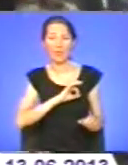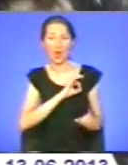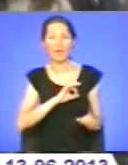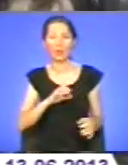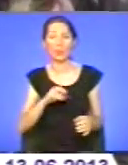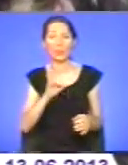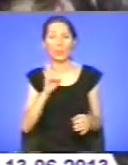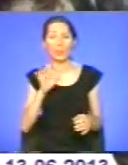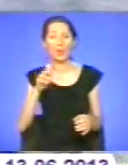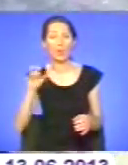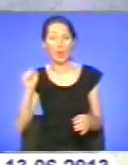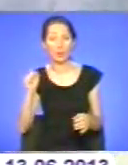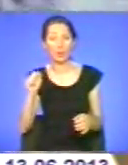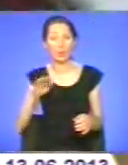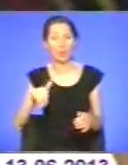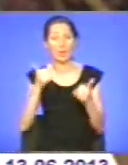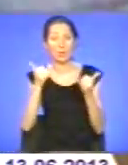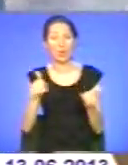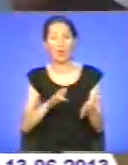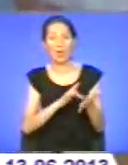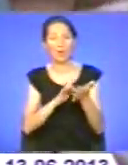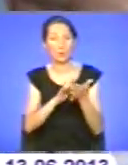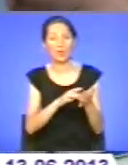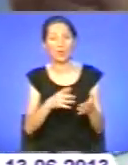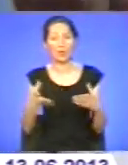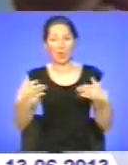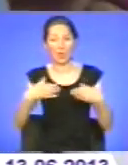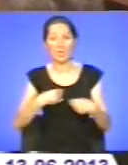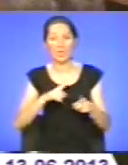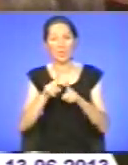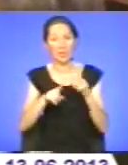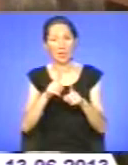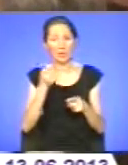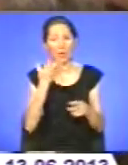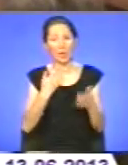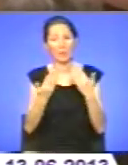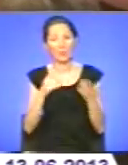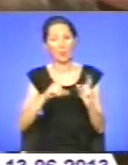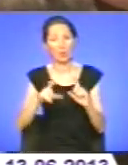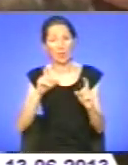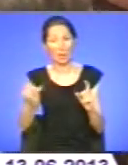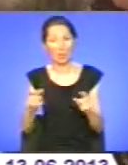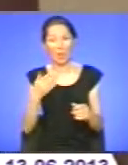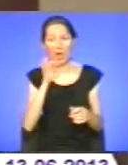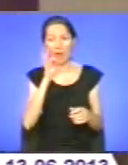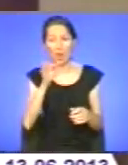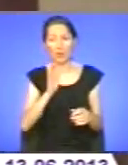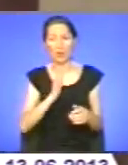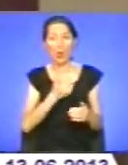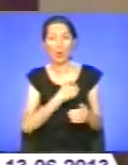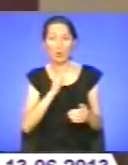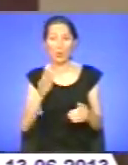сьогоднішньої екскурсії вже в них дещо враження змінилось, і коли я поспілкувалася з студентами, то безумовно вони кажуть, що хочуть бути